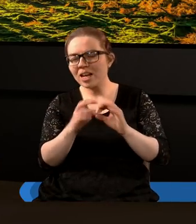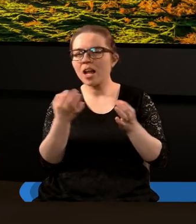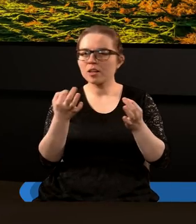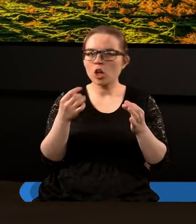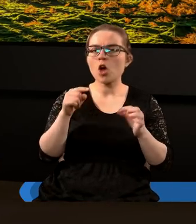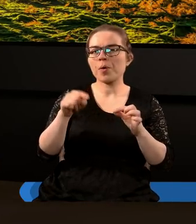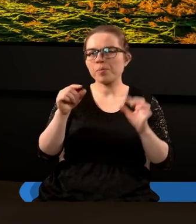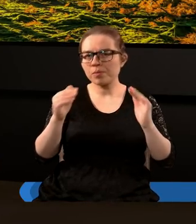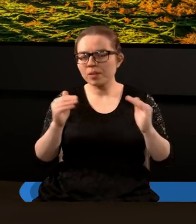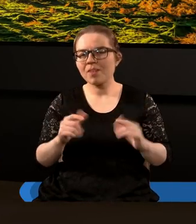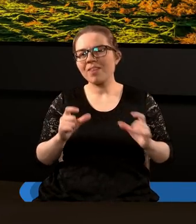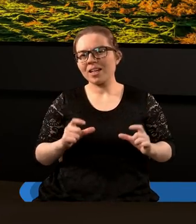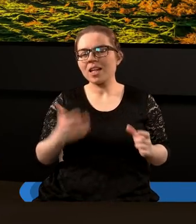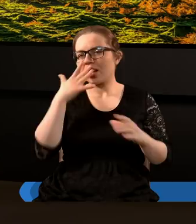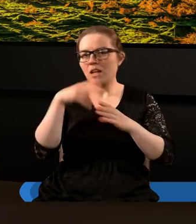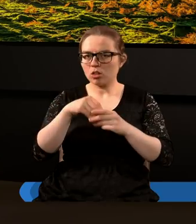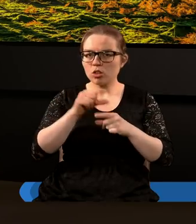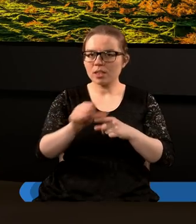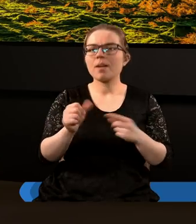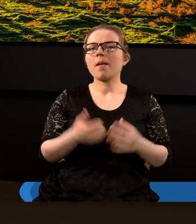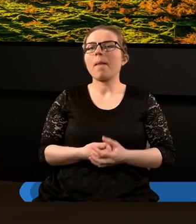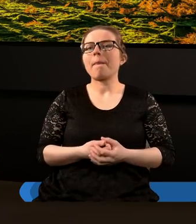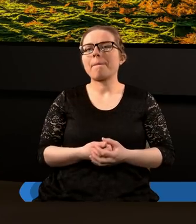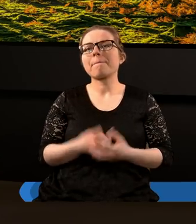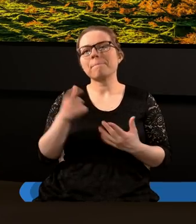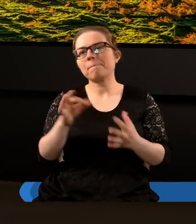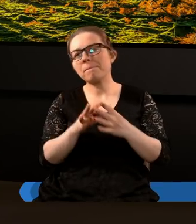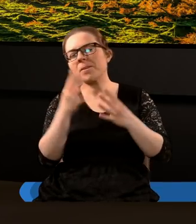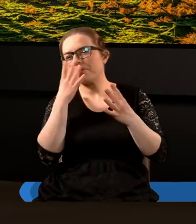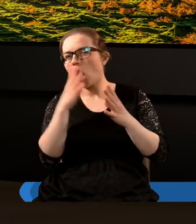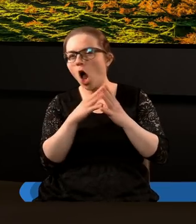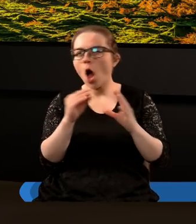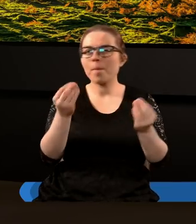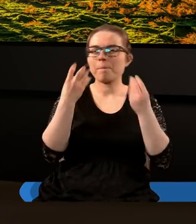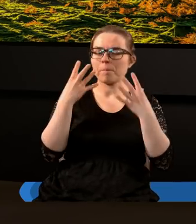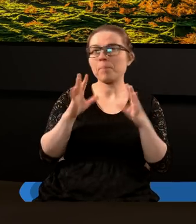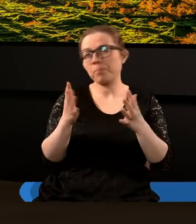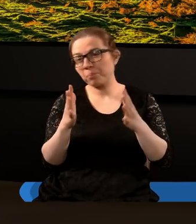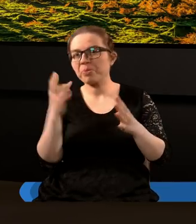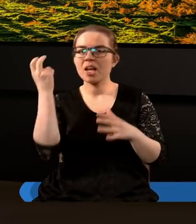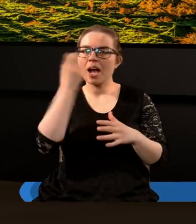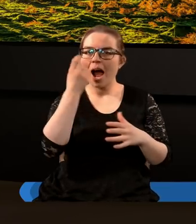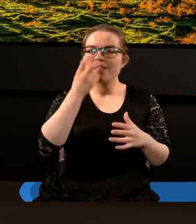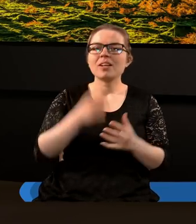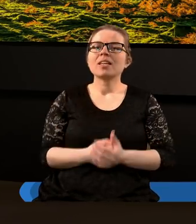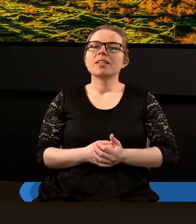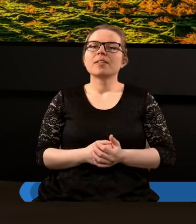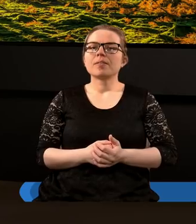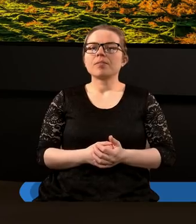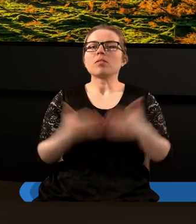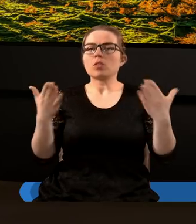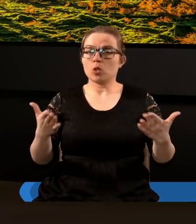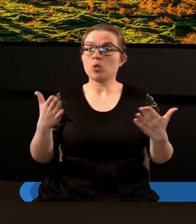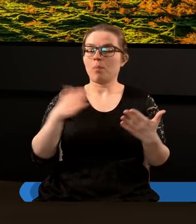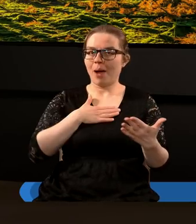co jest w tych pierwszych trzech wersetach. Tworzy nam pewien obraz w miarę ciekawy, i właśnie kiedy